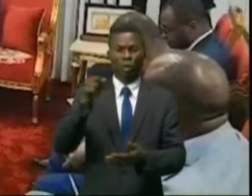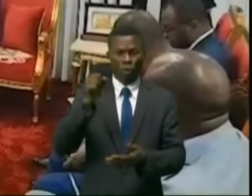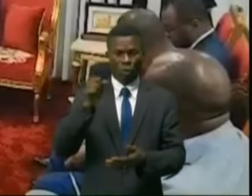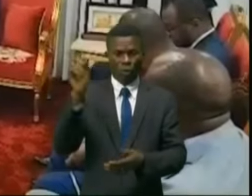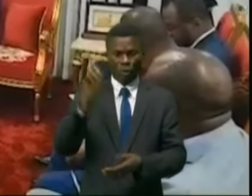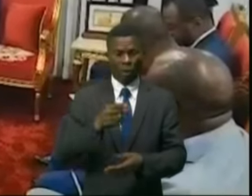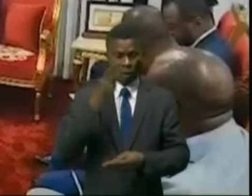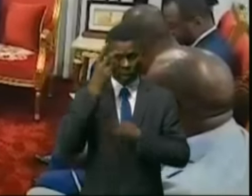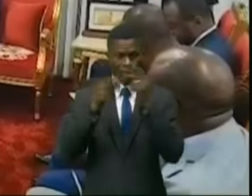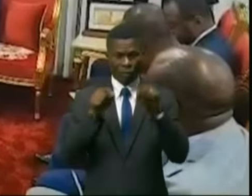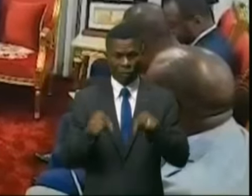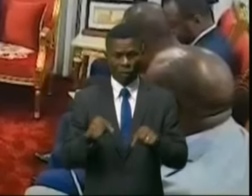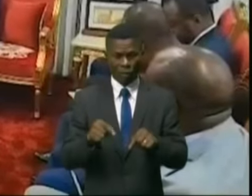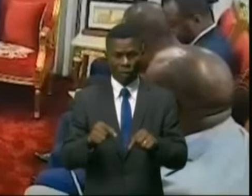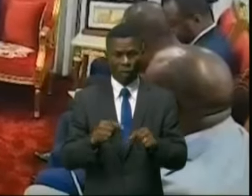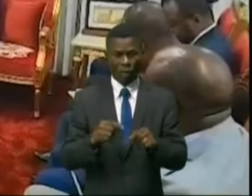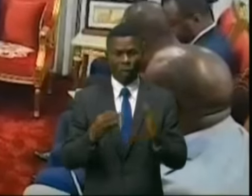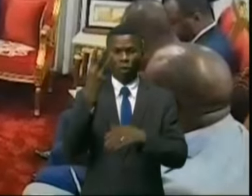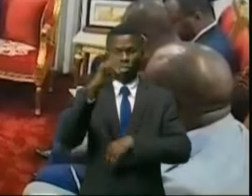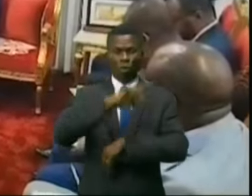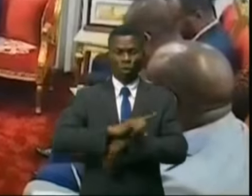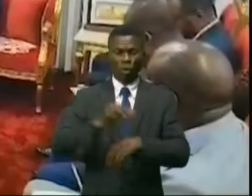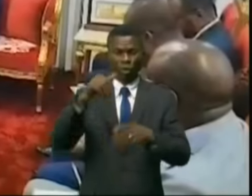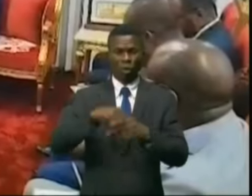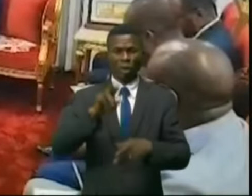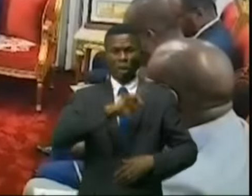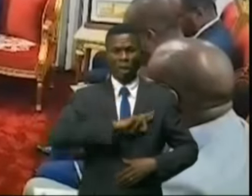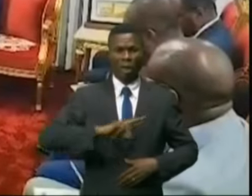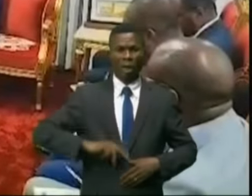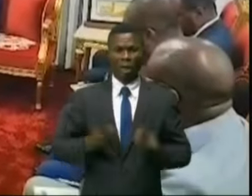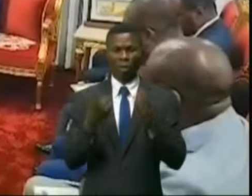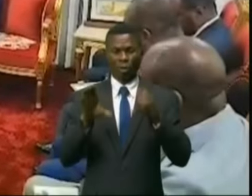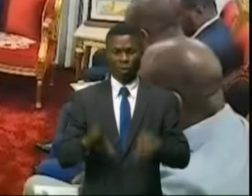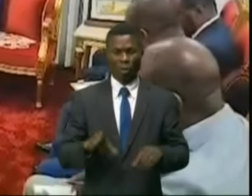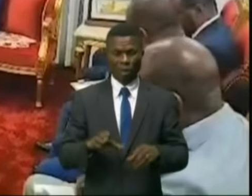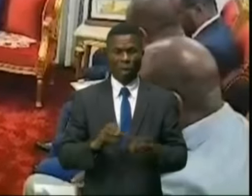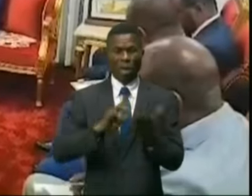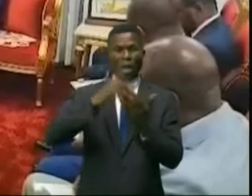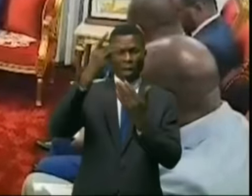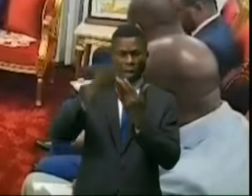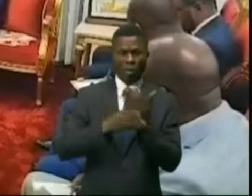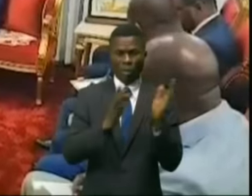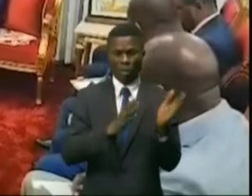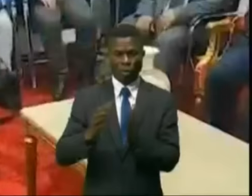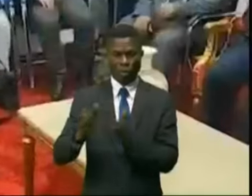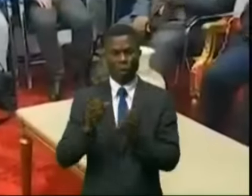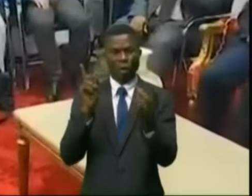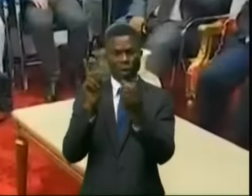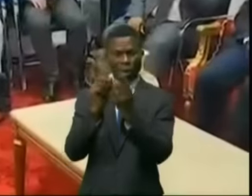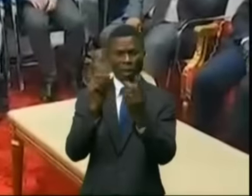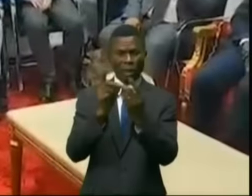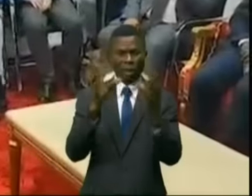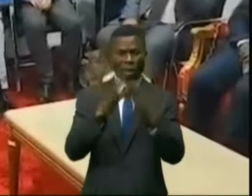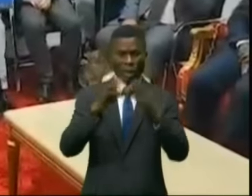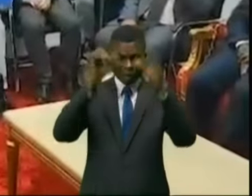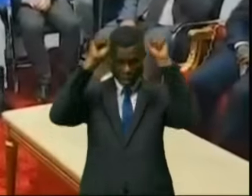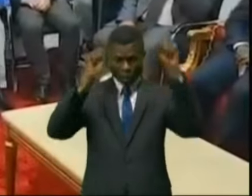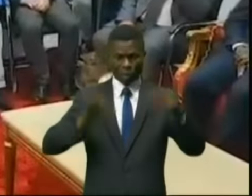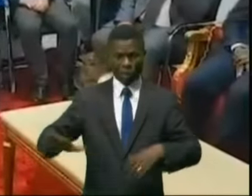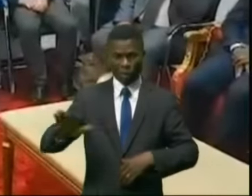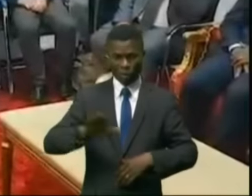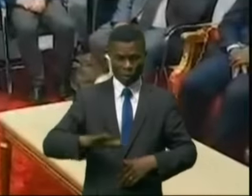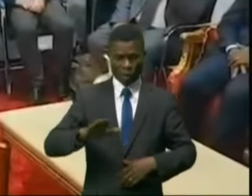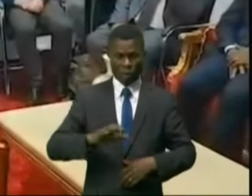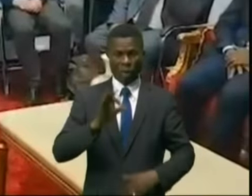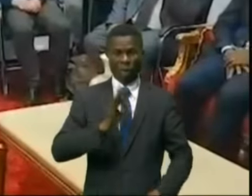en visite officielle des 72 heures en République démocratique du Congo. Son agenda prévoit des rencontres avec le président de la République,